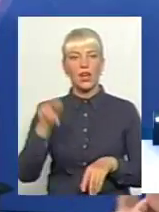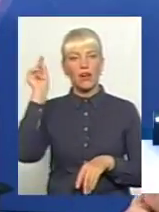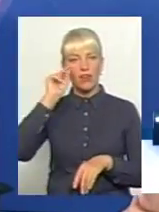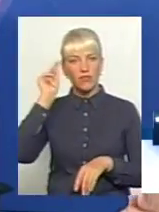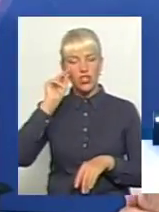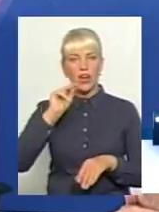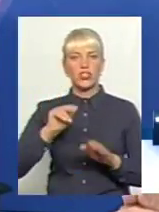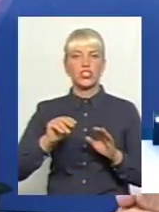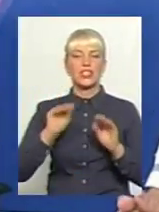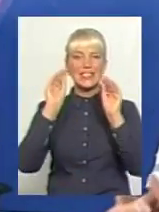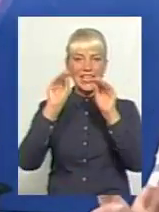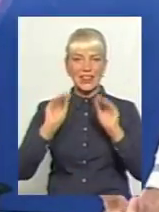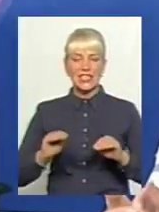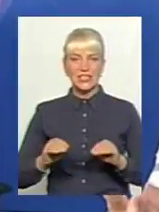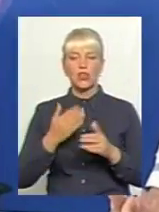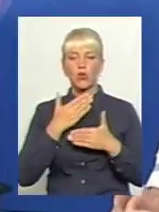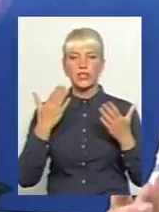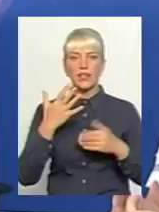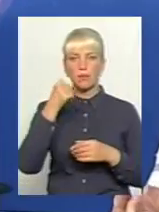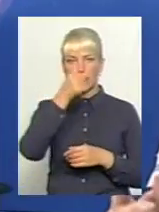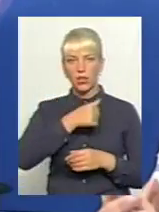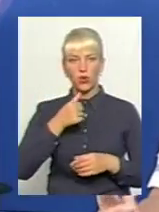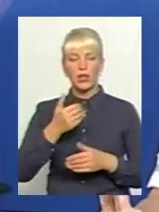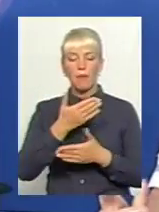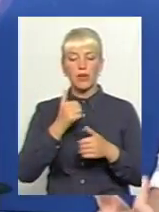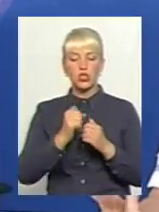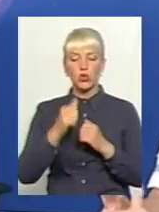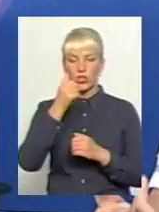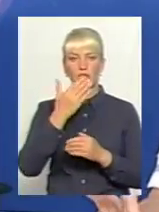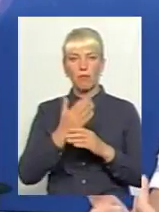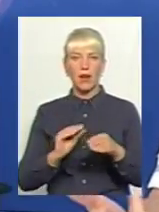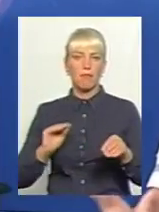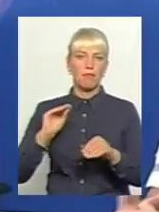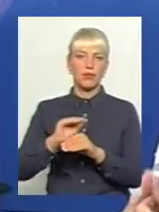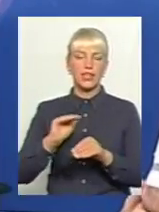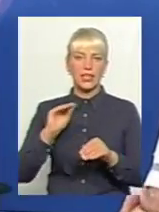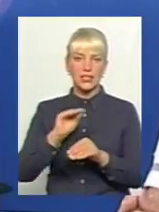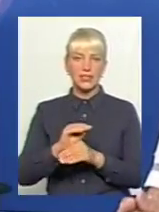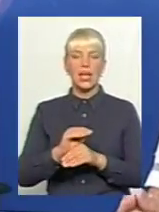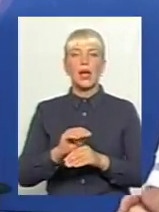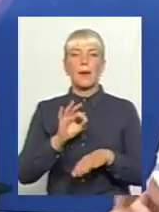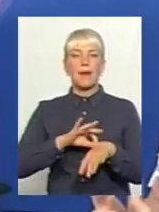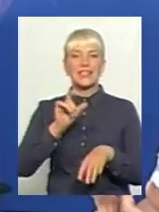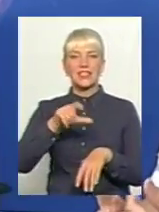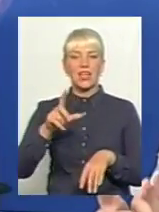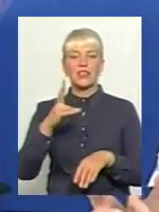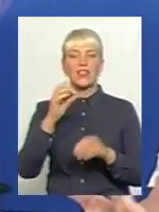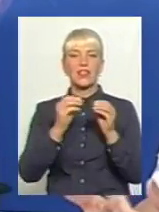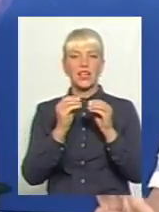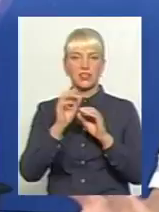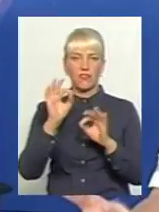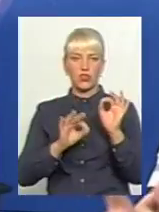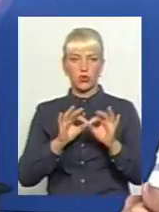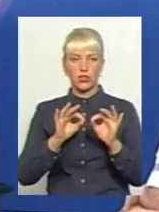статистику останніх п'яти років, ми щорічно маємо приріст пацієнтів на 10% кількості пацієнтів. І на